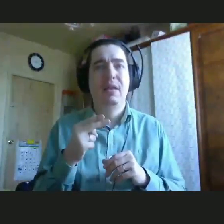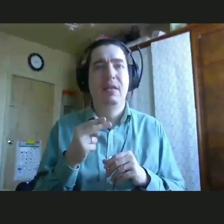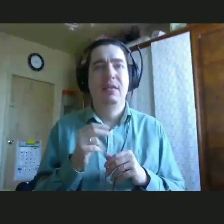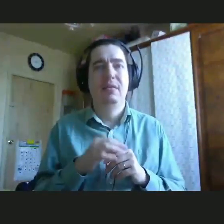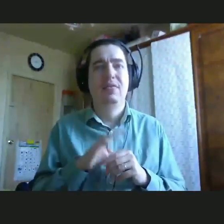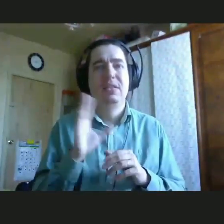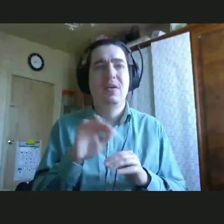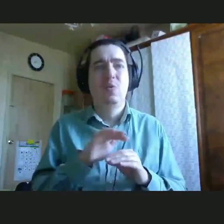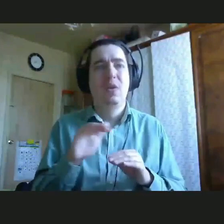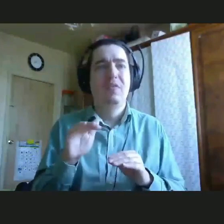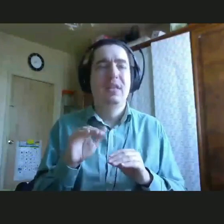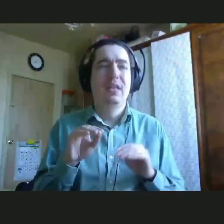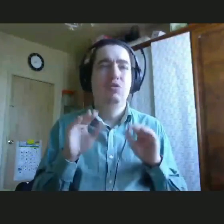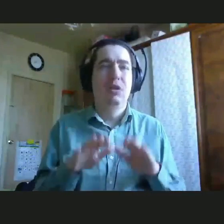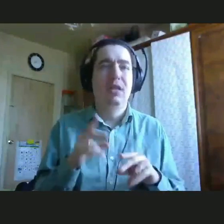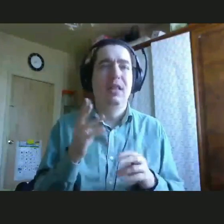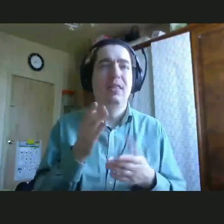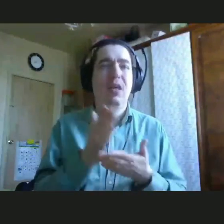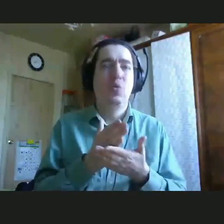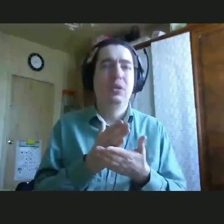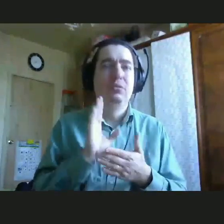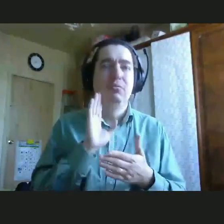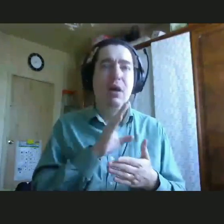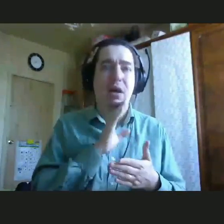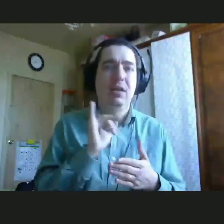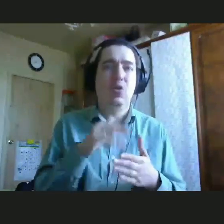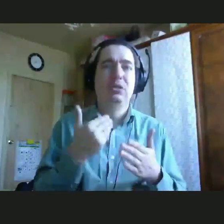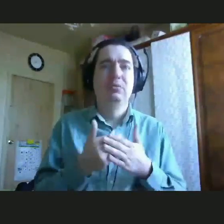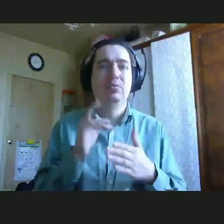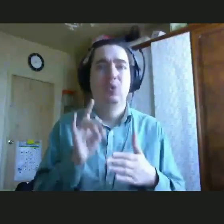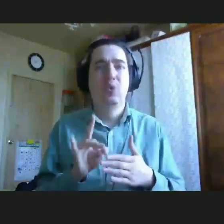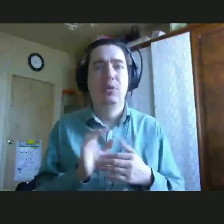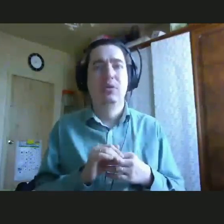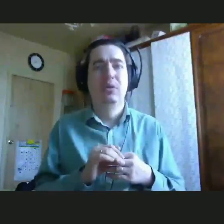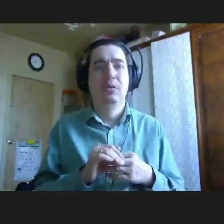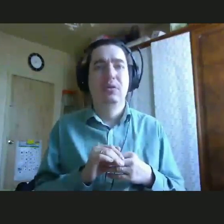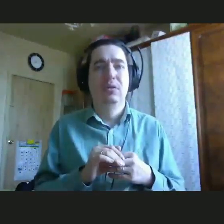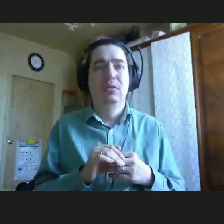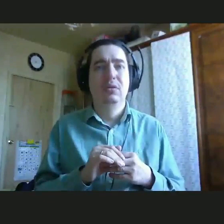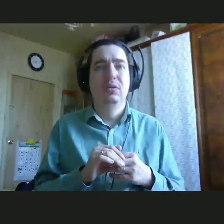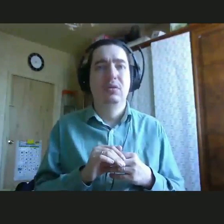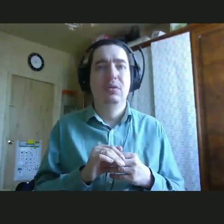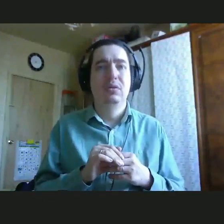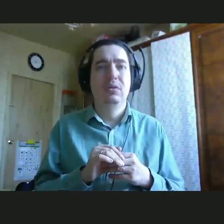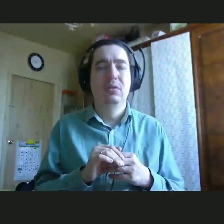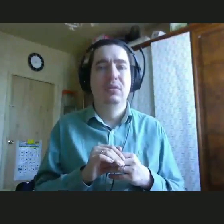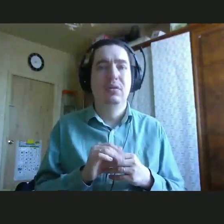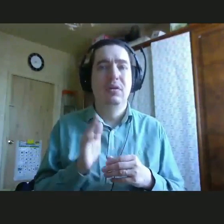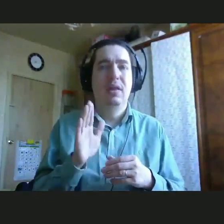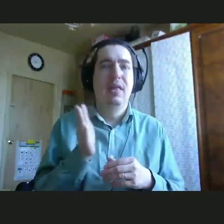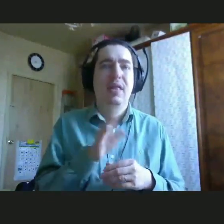нарушения моторных функций, то есть она ходит сама либо с опорой, либо с палочкой, у нее есть некая